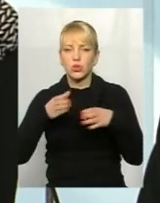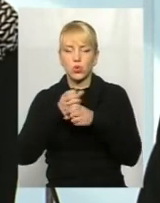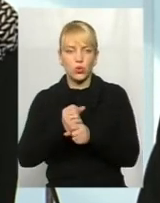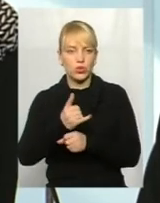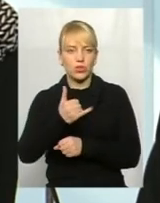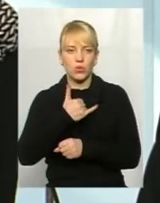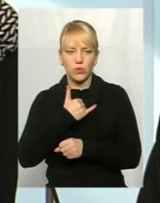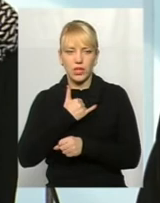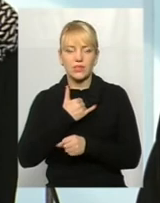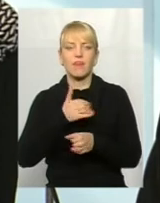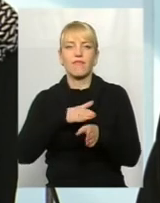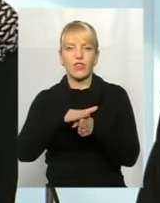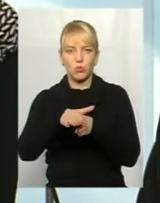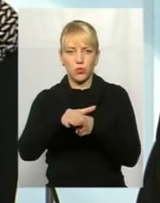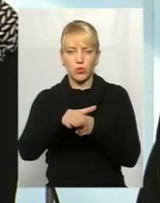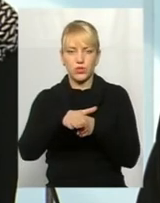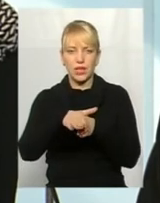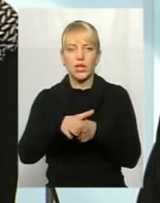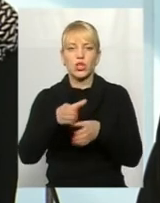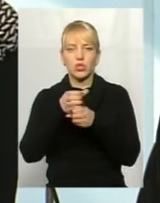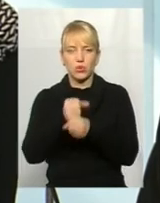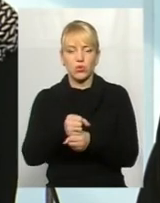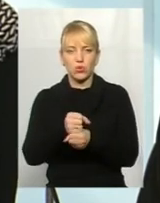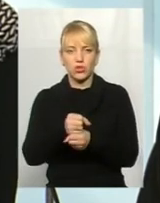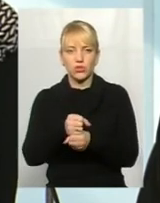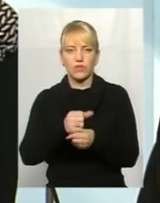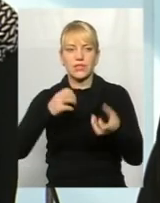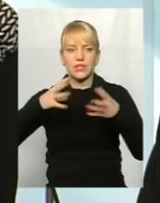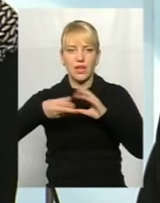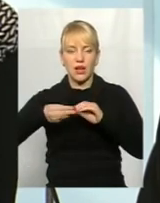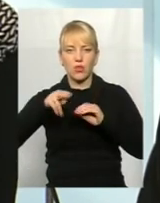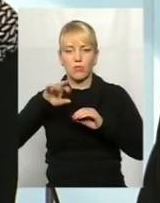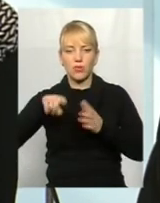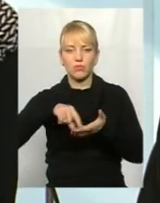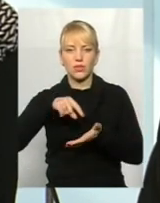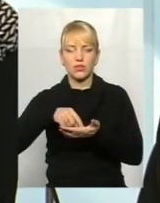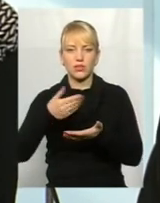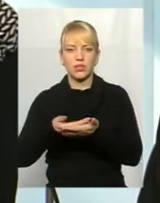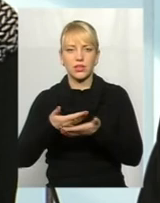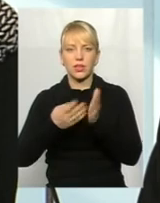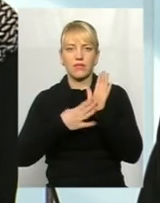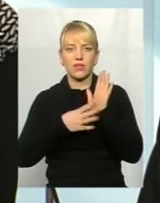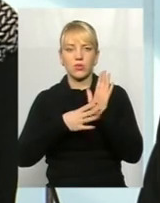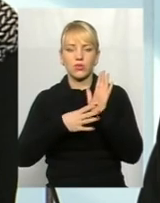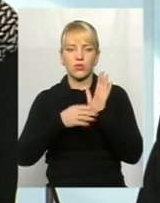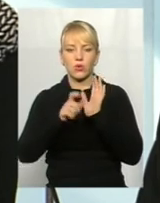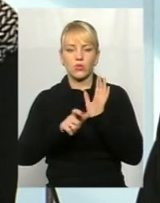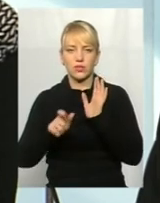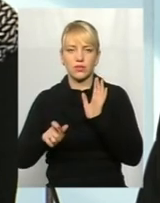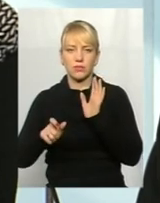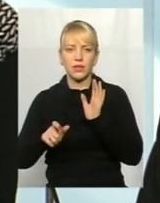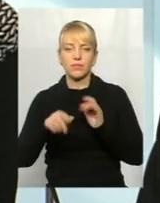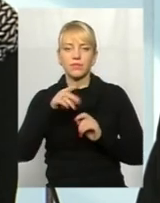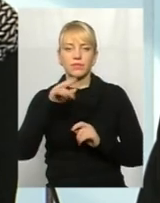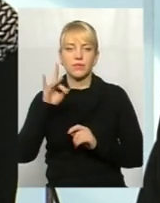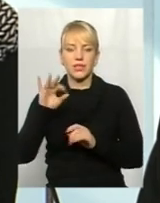відбулося, скорочено загально по місту десь близько 90 осіб. При